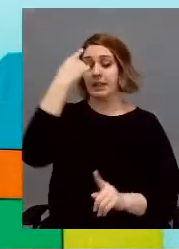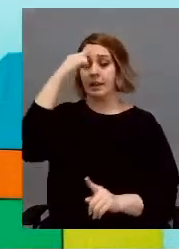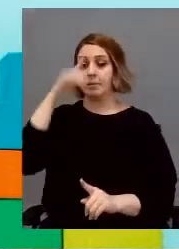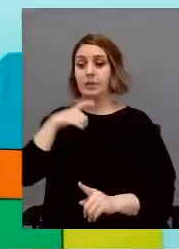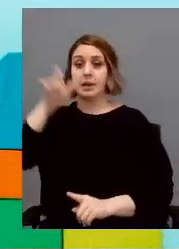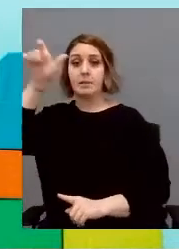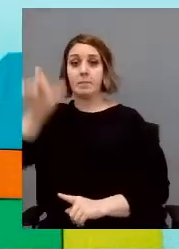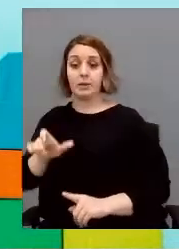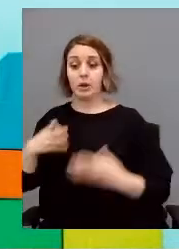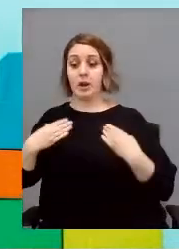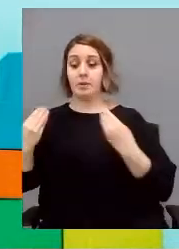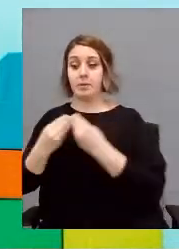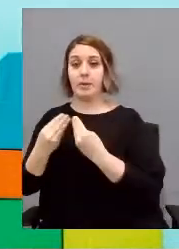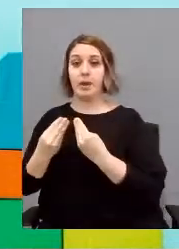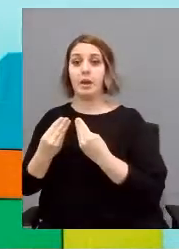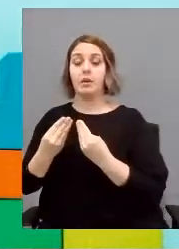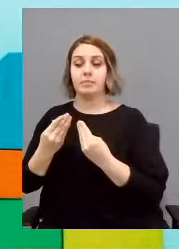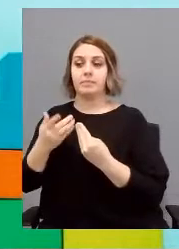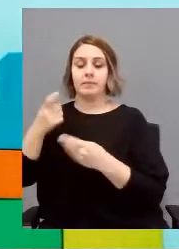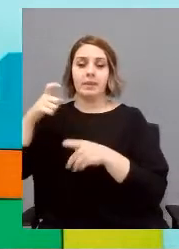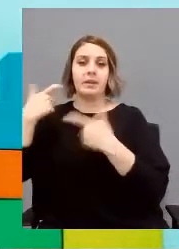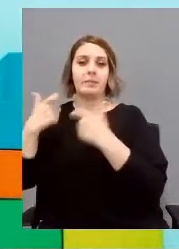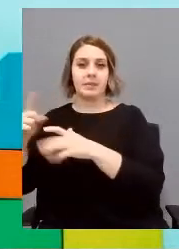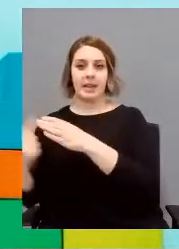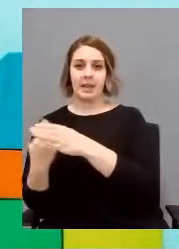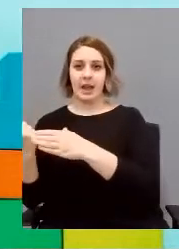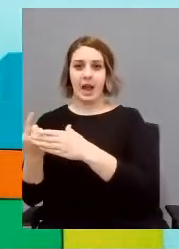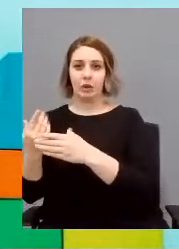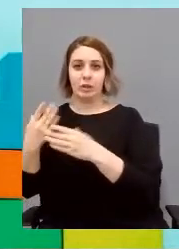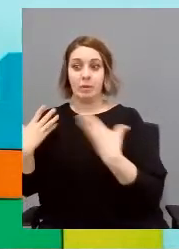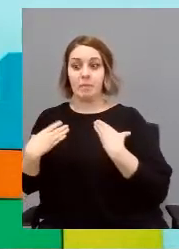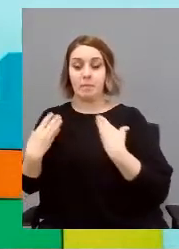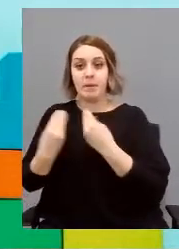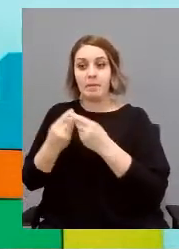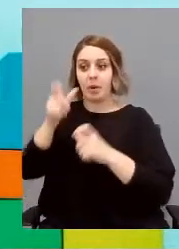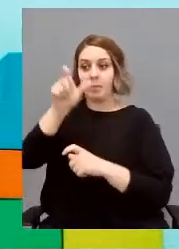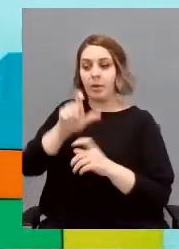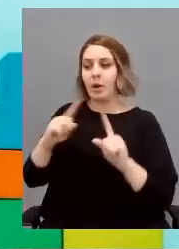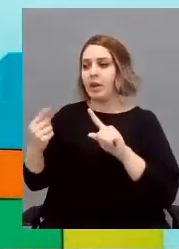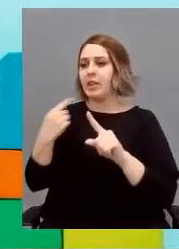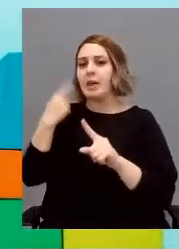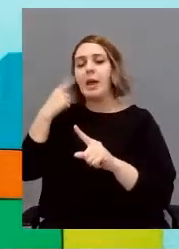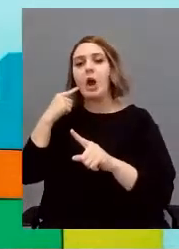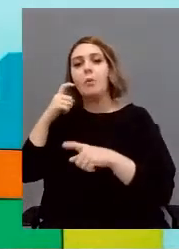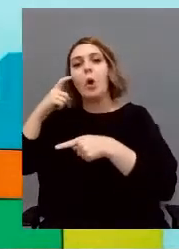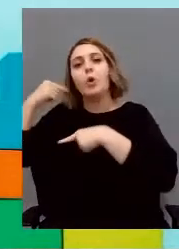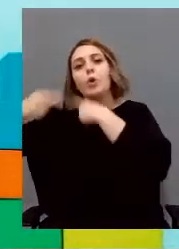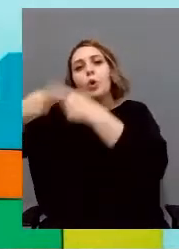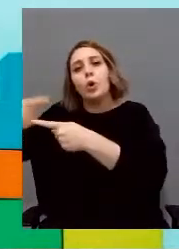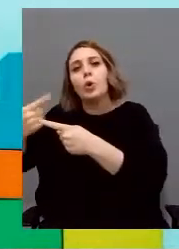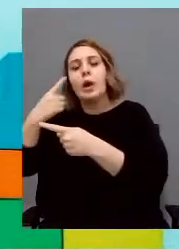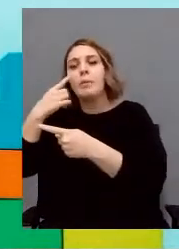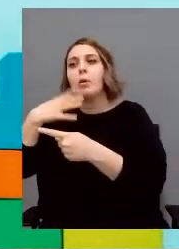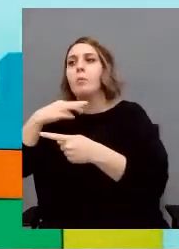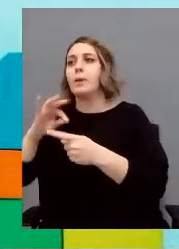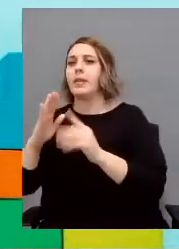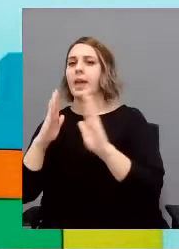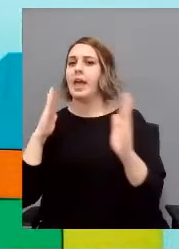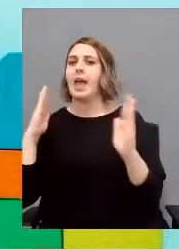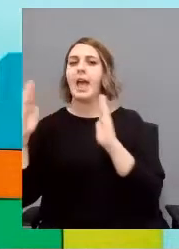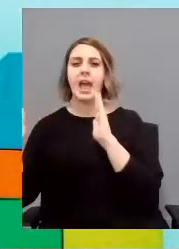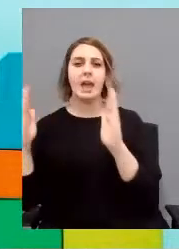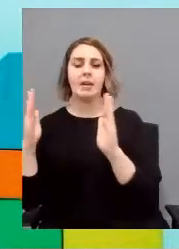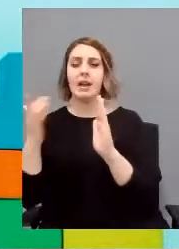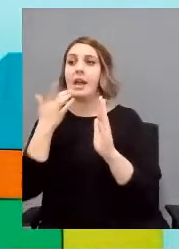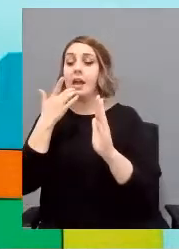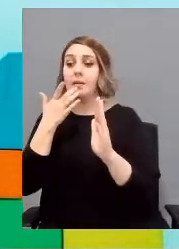autismo o trabaja con ella la persona segue certa ciclicità è a dire può passare un amplio periodo in cui